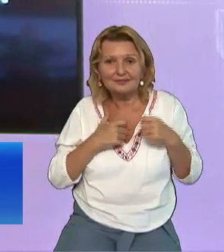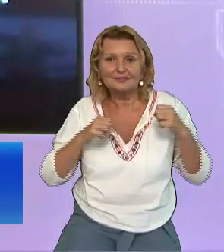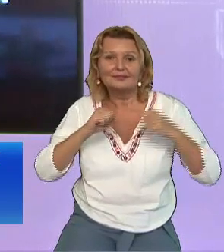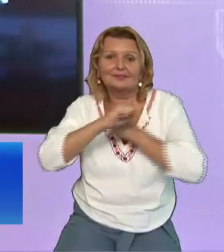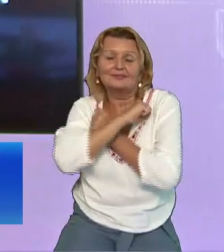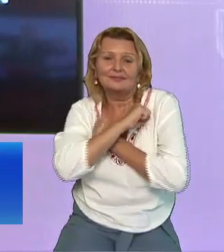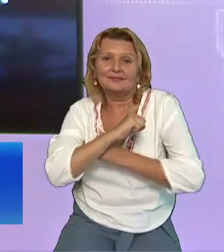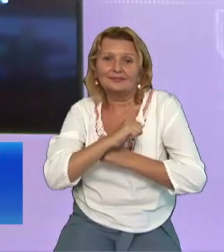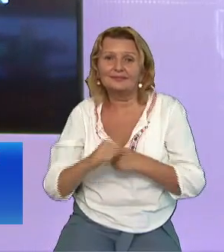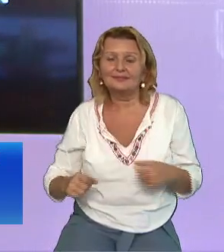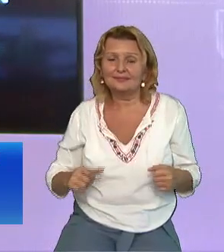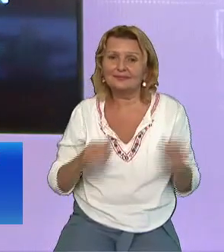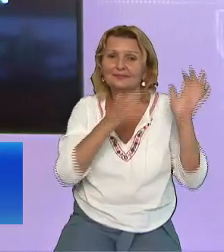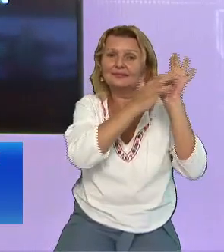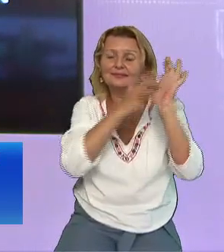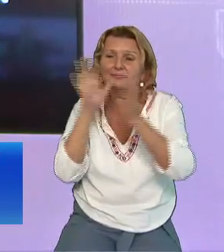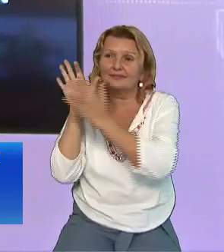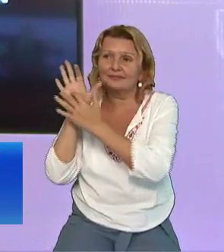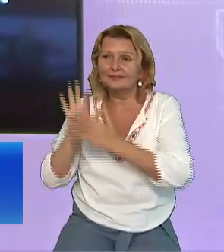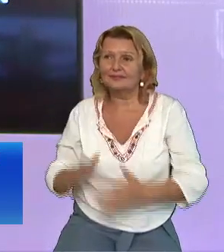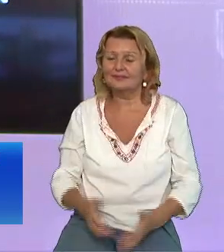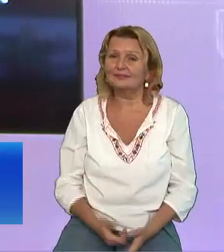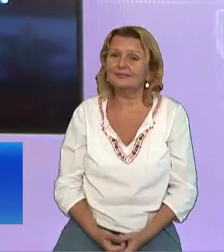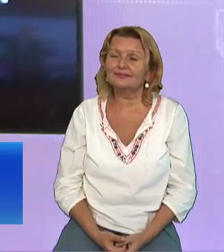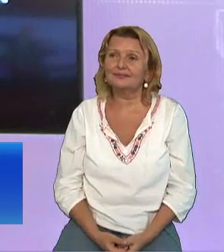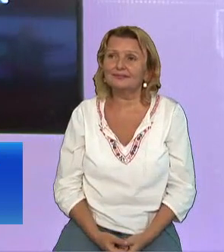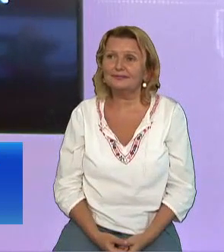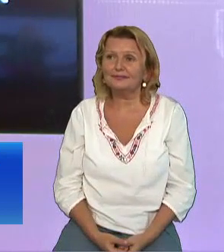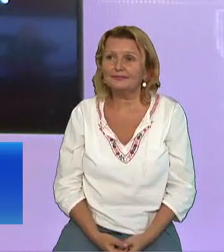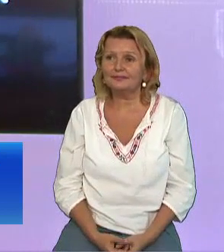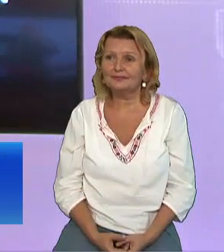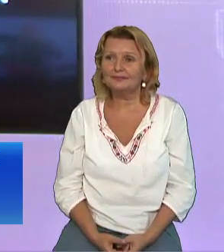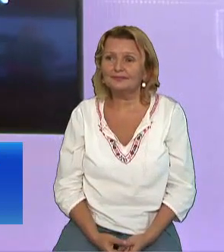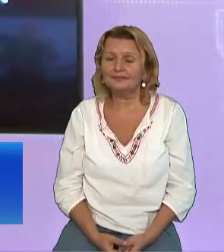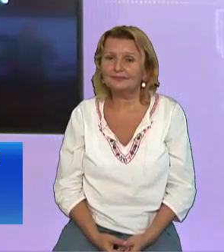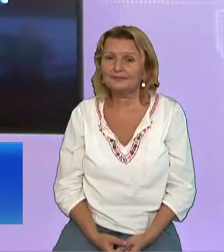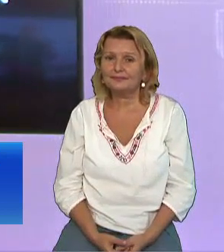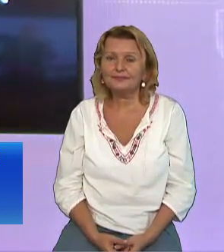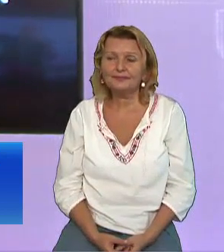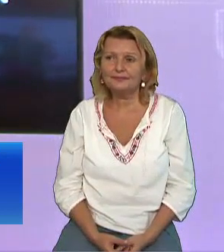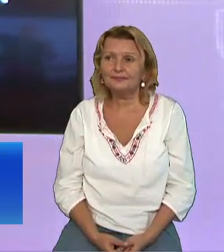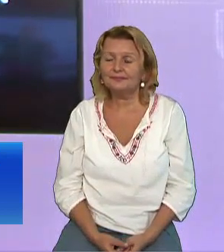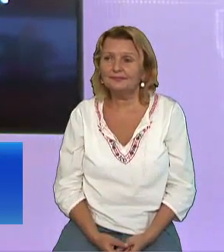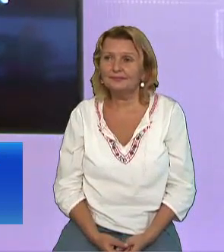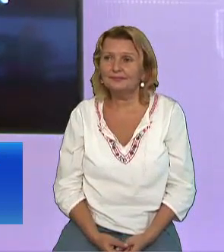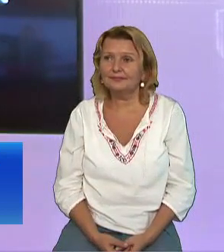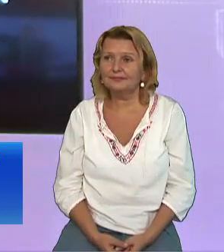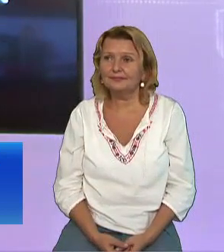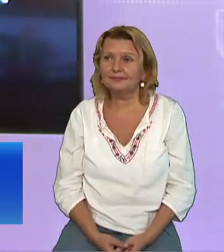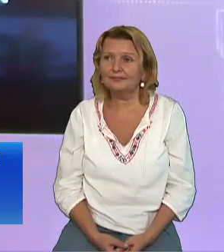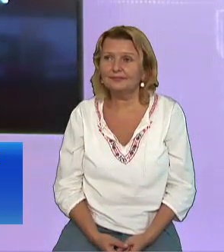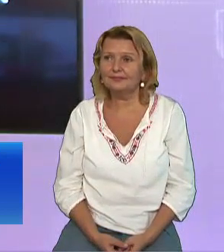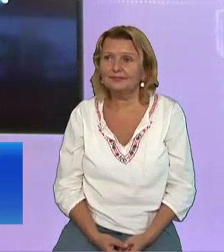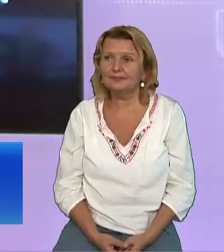Conducătorii au dus poporul Cu scripturile în mână La decizia de a-L răstigni pe Iisus Hristos Să nu mă interpretați